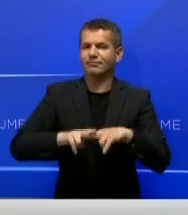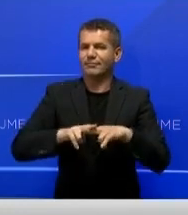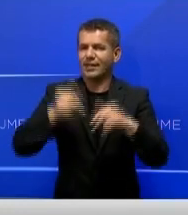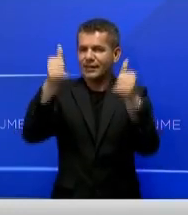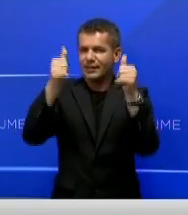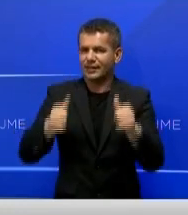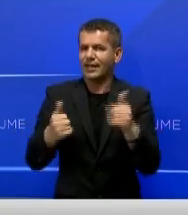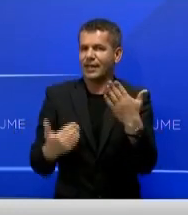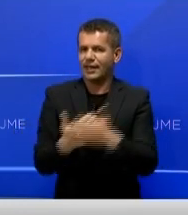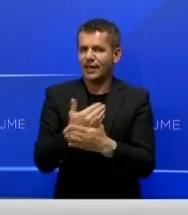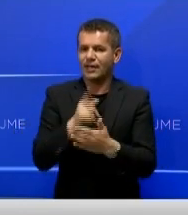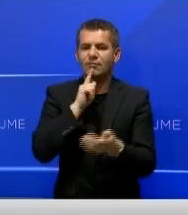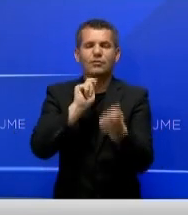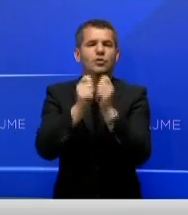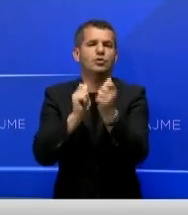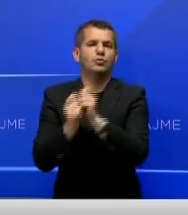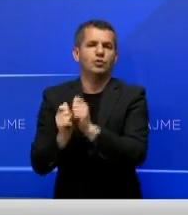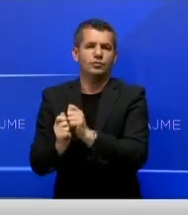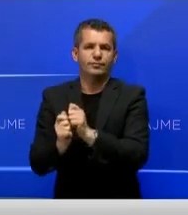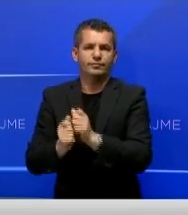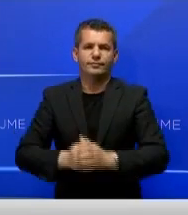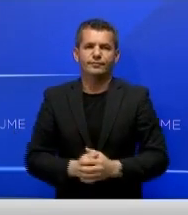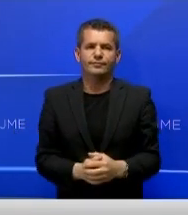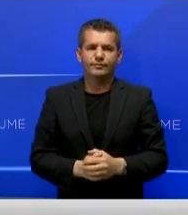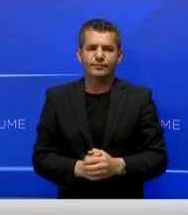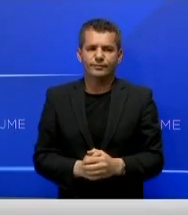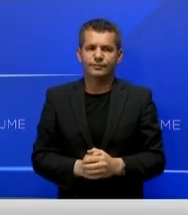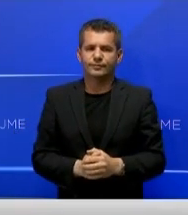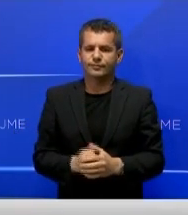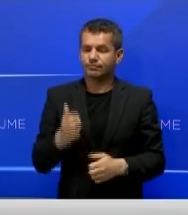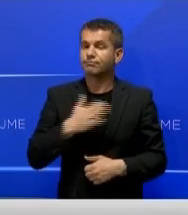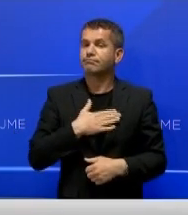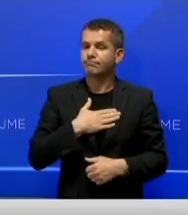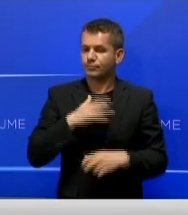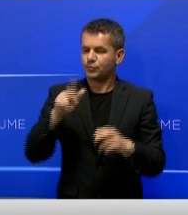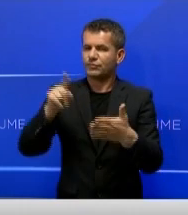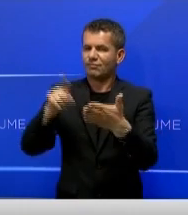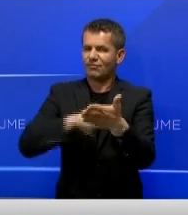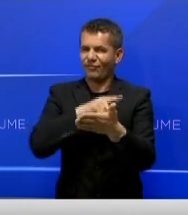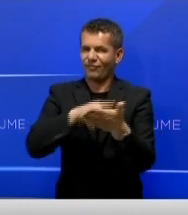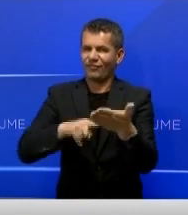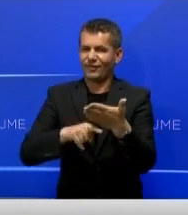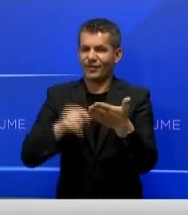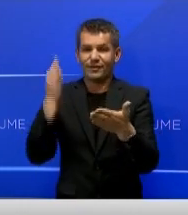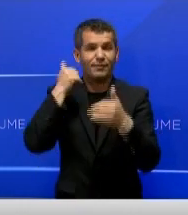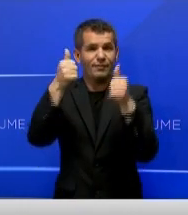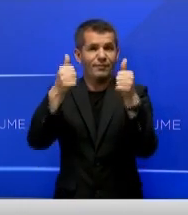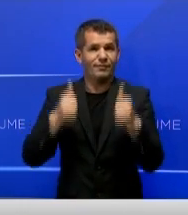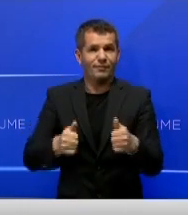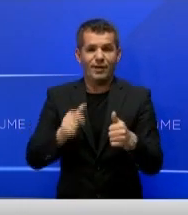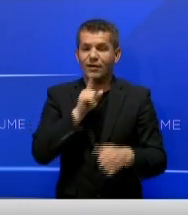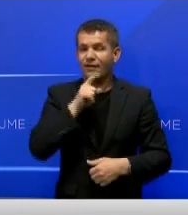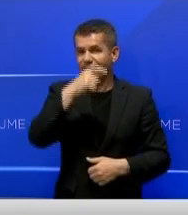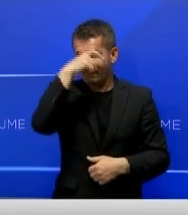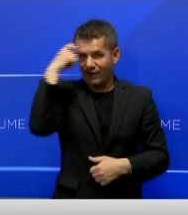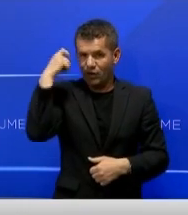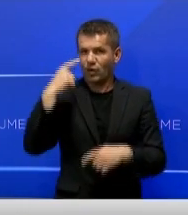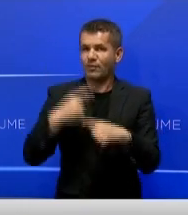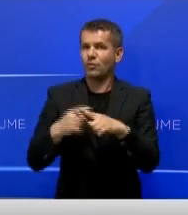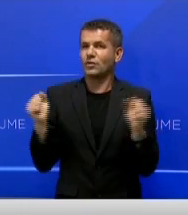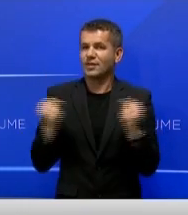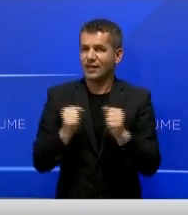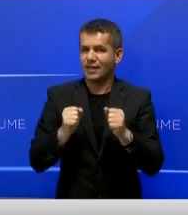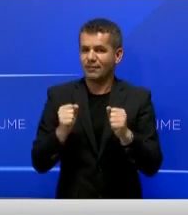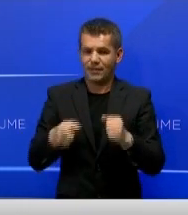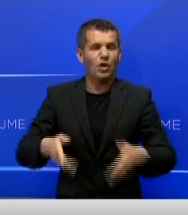ri që është ndryshuar në tërsi. Ne e kemi anulluar tenderin mirëmbajtja verore dhe dimërore